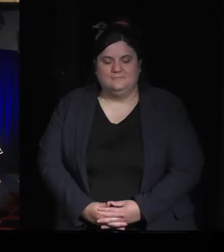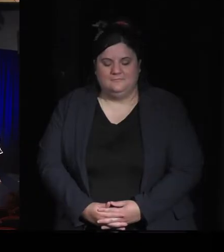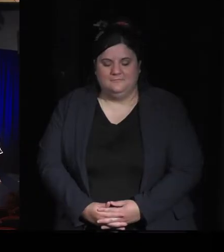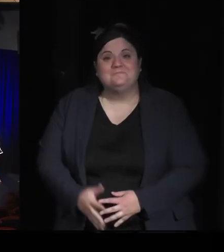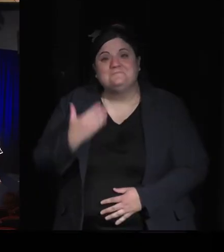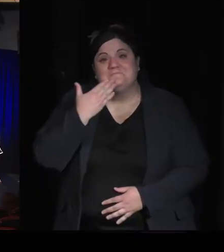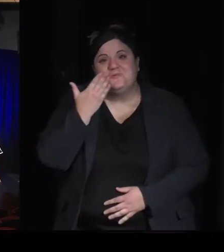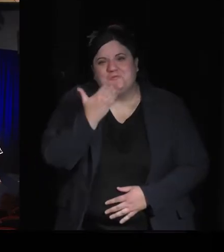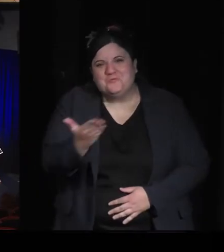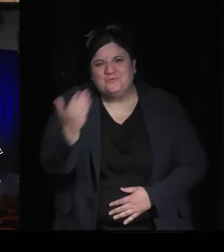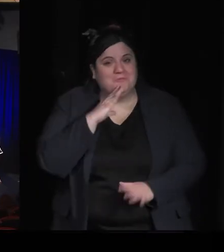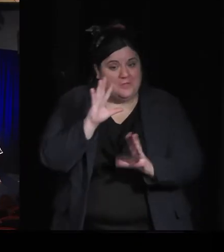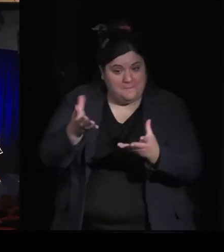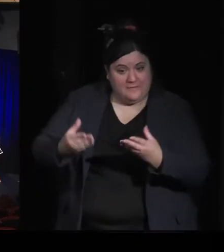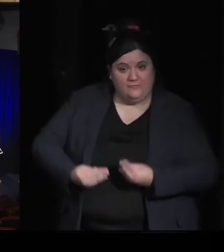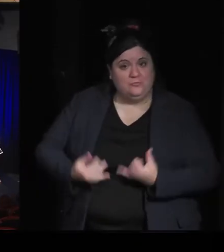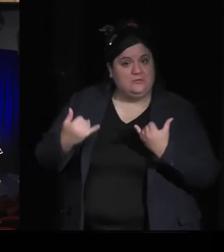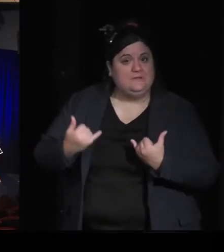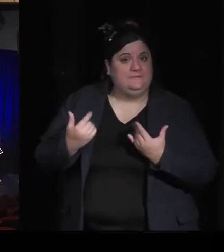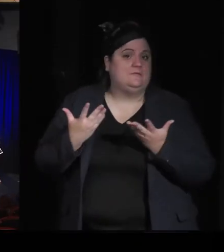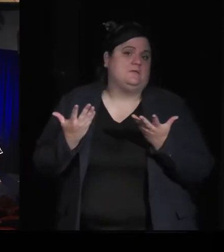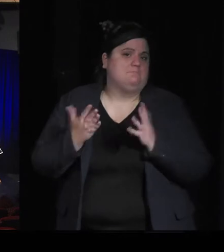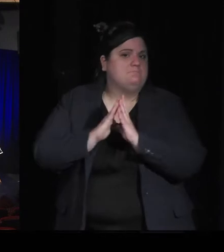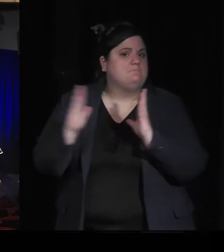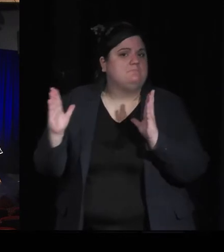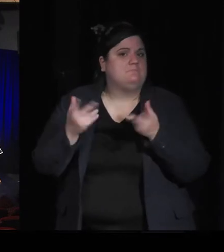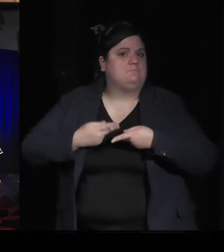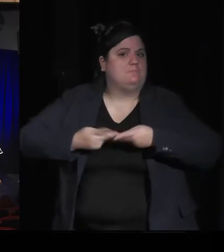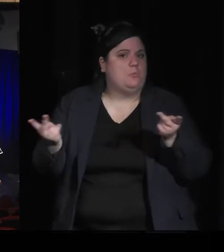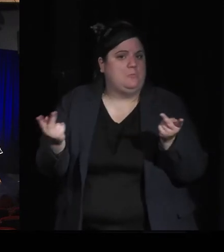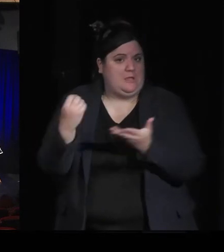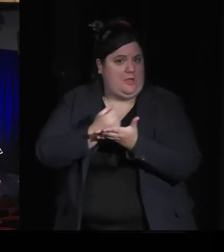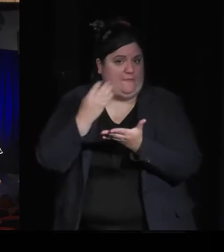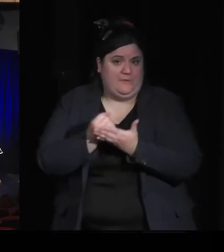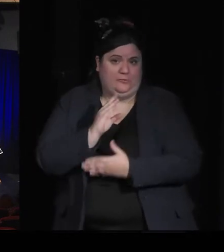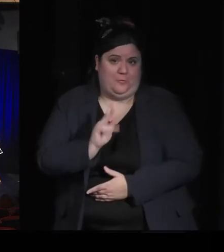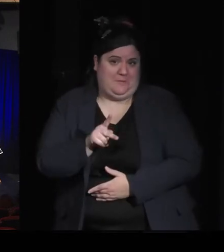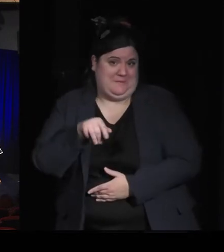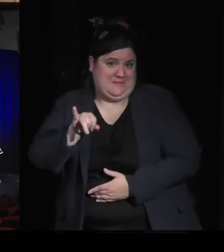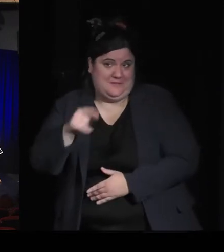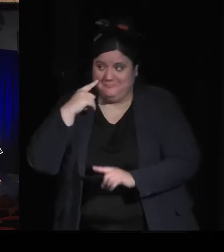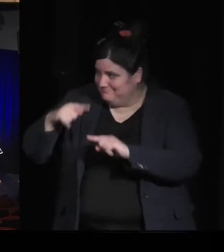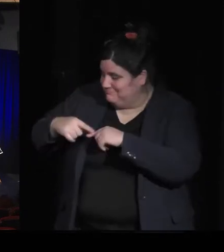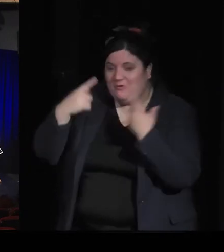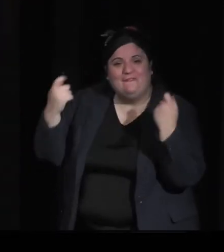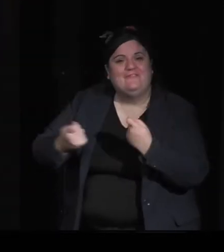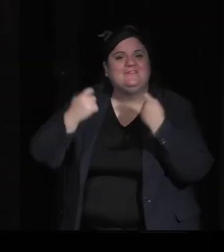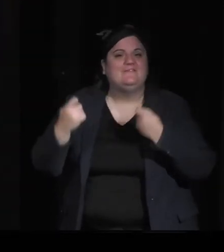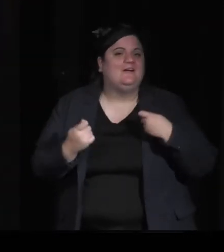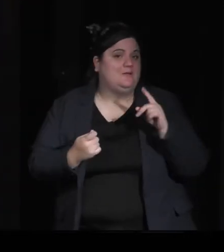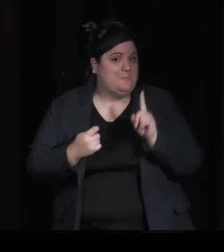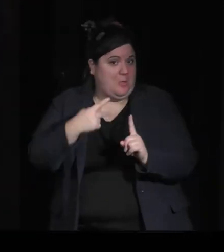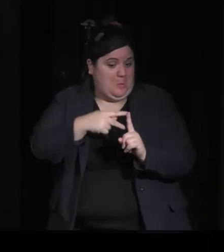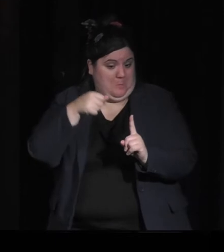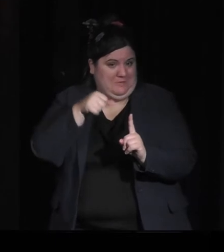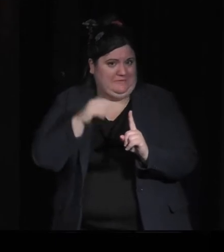Bonjour à tous, bienvenue à la bibliothèque publique d'information pour ce cinquième, quatrième, cinquième jour de Prestart, en tout cas Prestart a